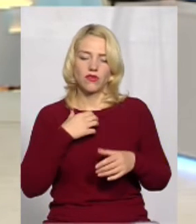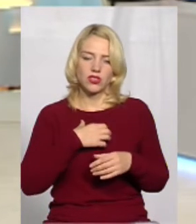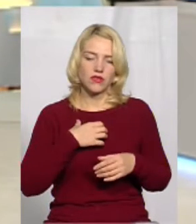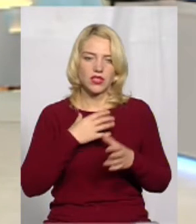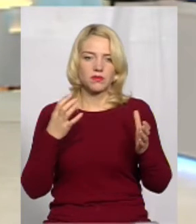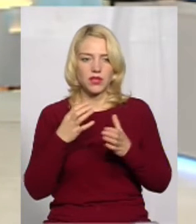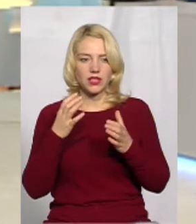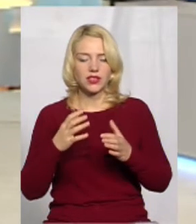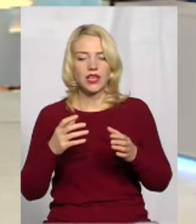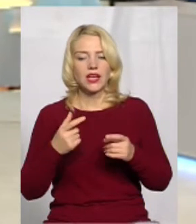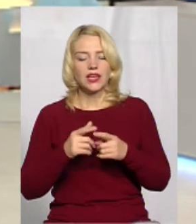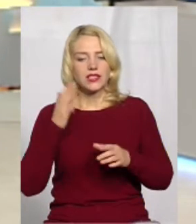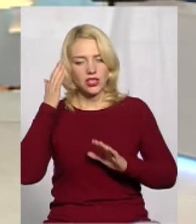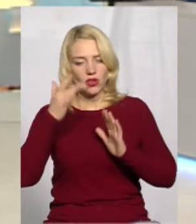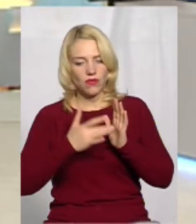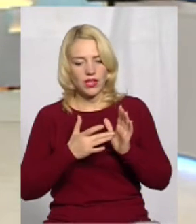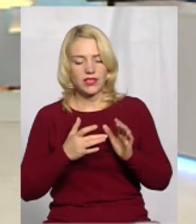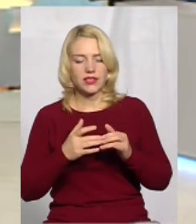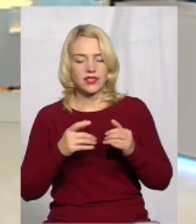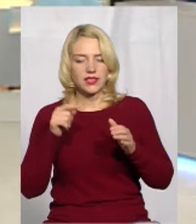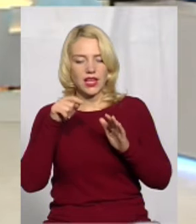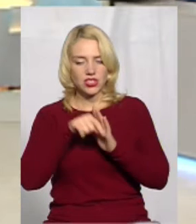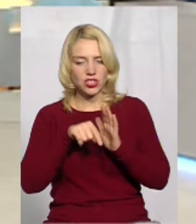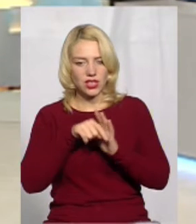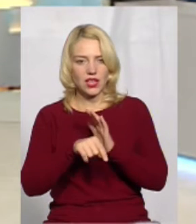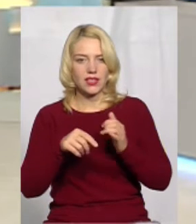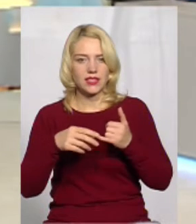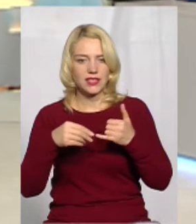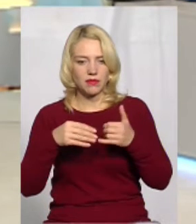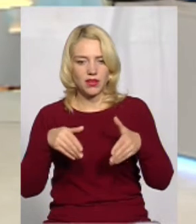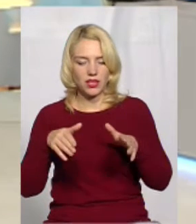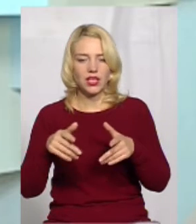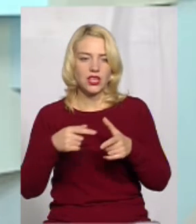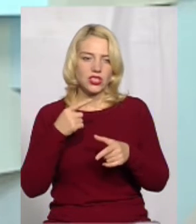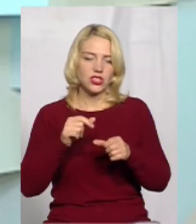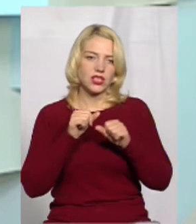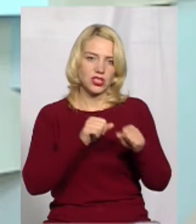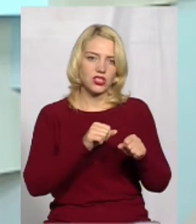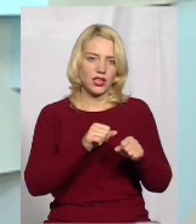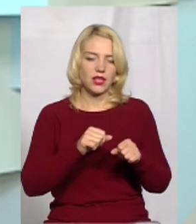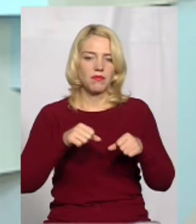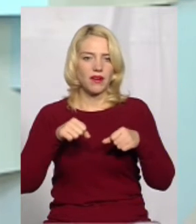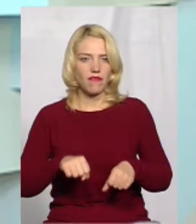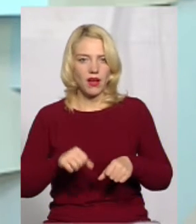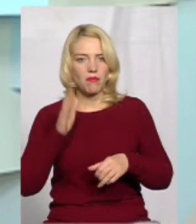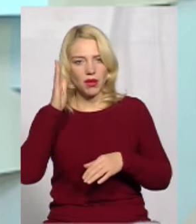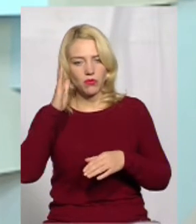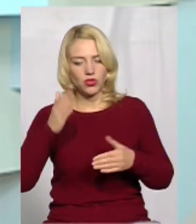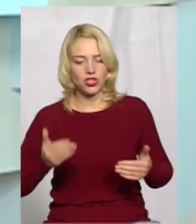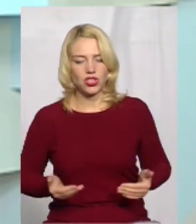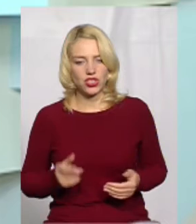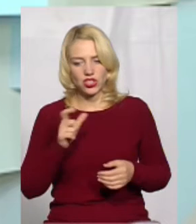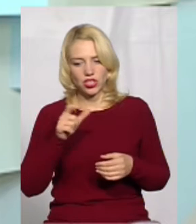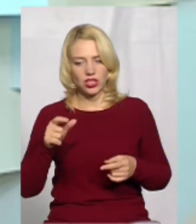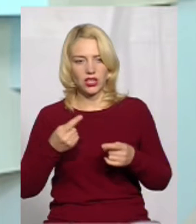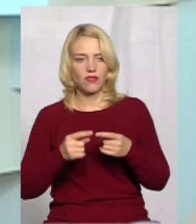призначення земельної ділянки чи вже захищати права майбутніх жителів цього будинку? В загальному я